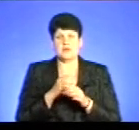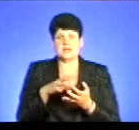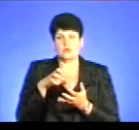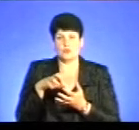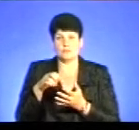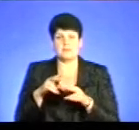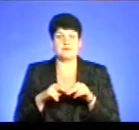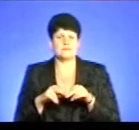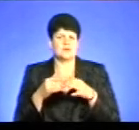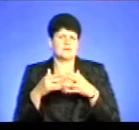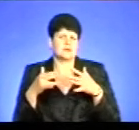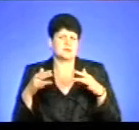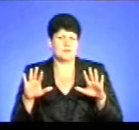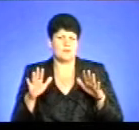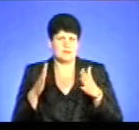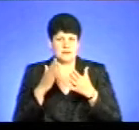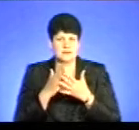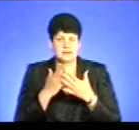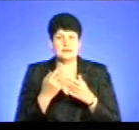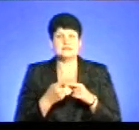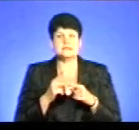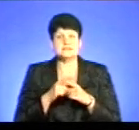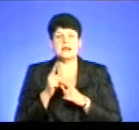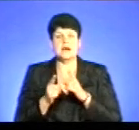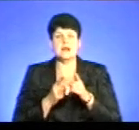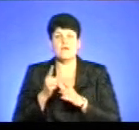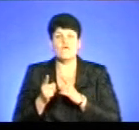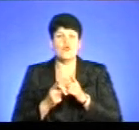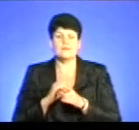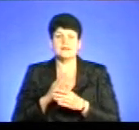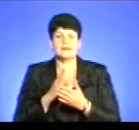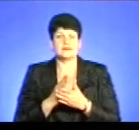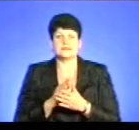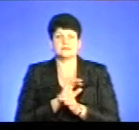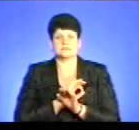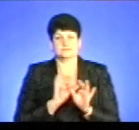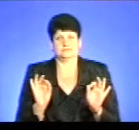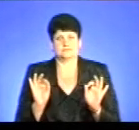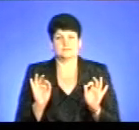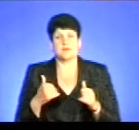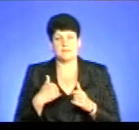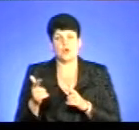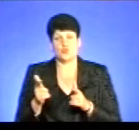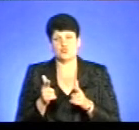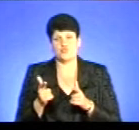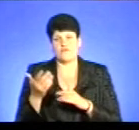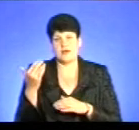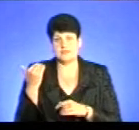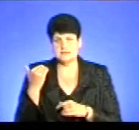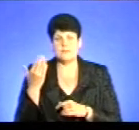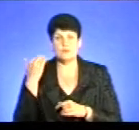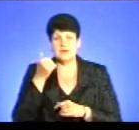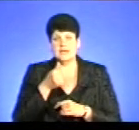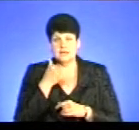паспортів. Є різні моменти. Звичайно, що реформи не йдуть так, скажімо, гладко і ідеально. Але ми готувалися, і ми попередній рік